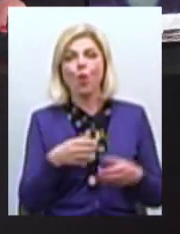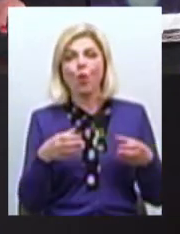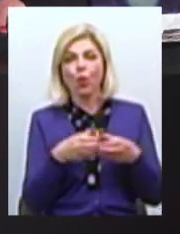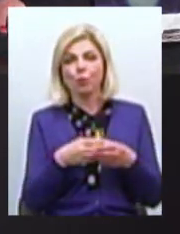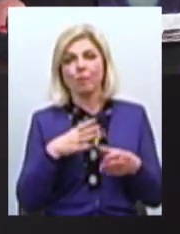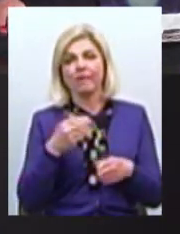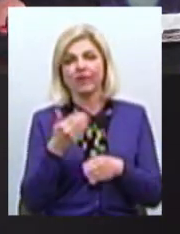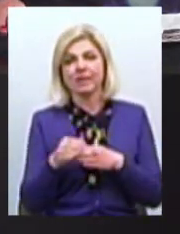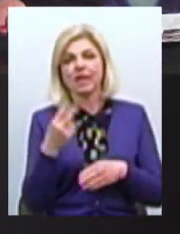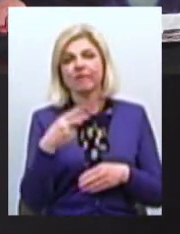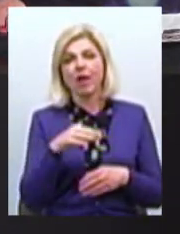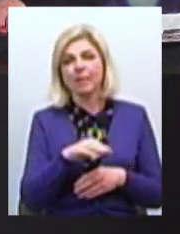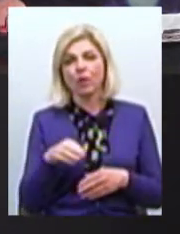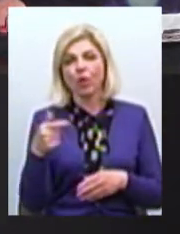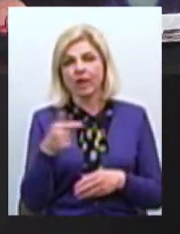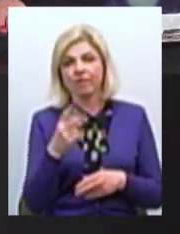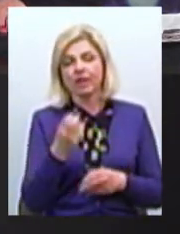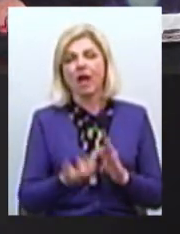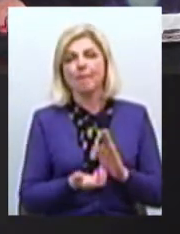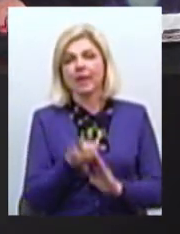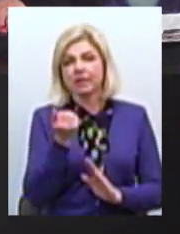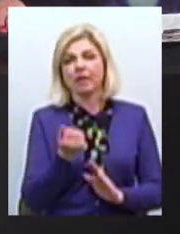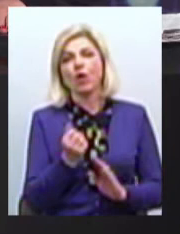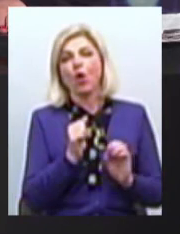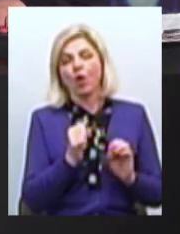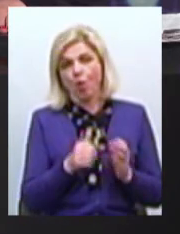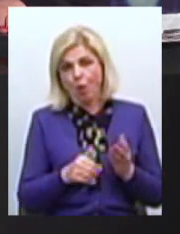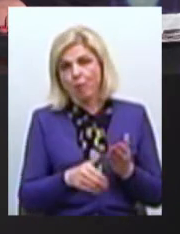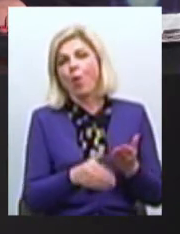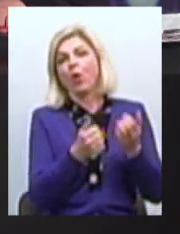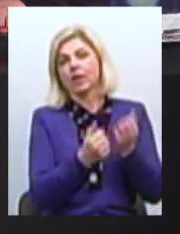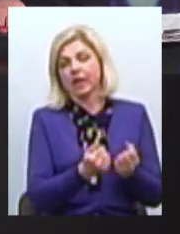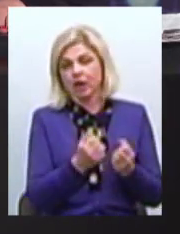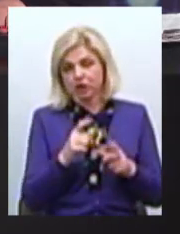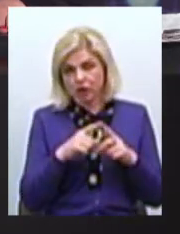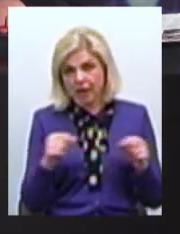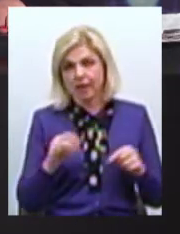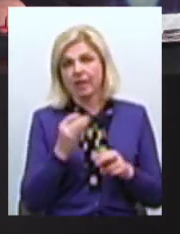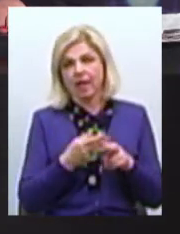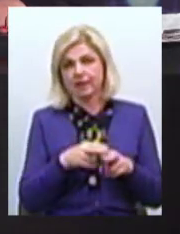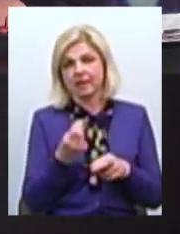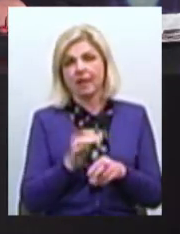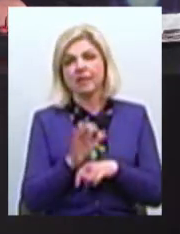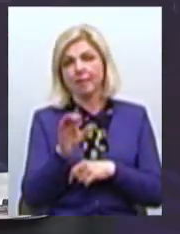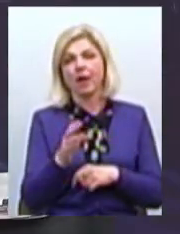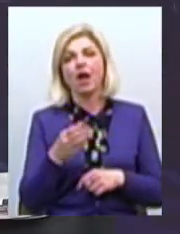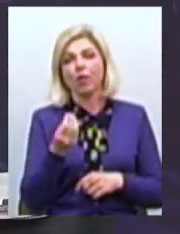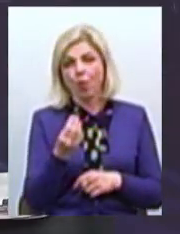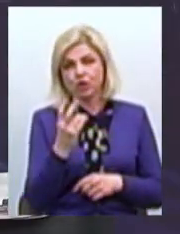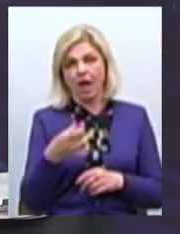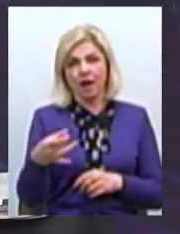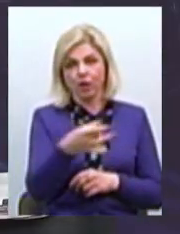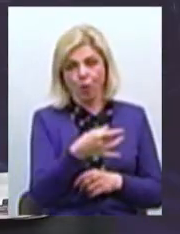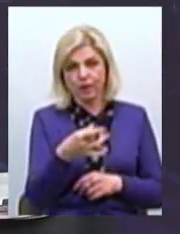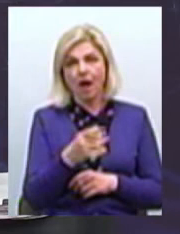було виділено 20 млн грн на підтримку опорних шкіл І ці всі кошти були направлені саме на райони І в